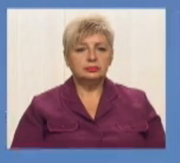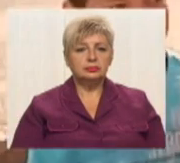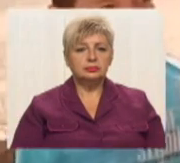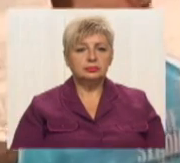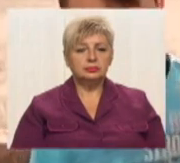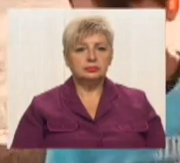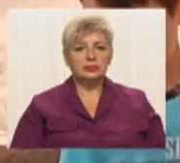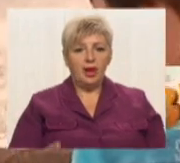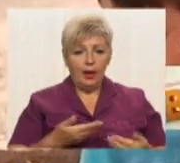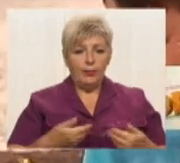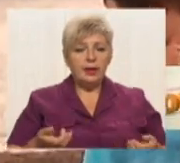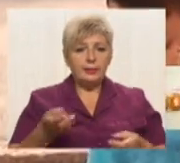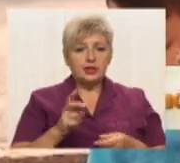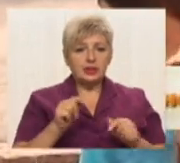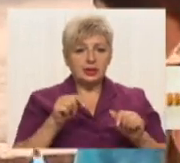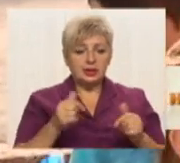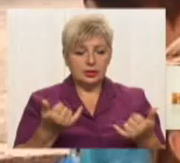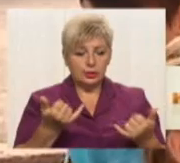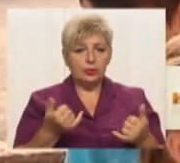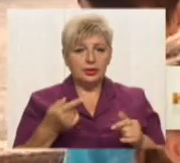Ми прийшли сьогодні на це свято.